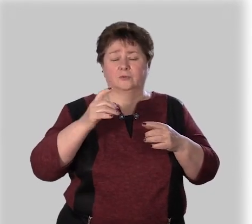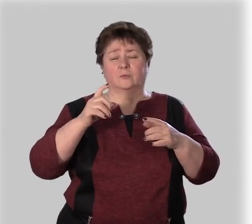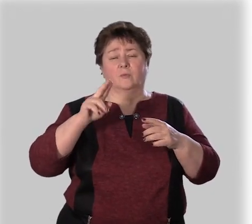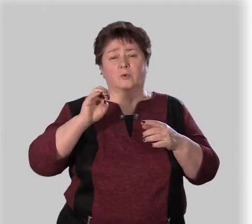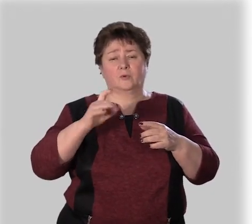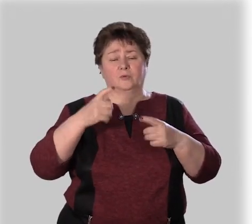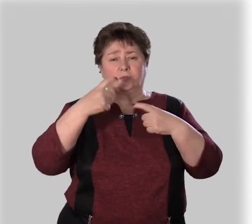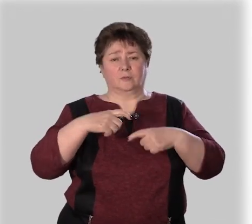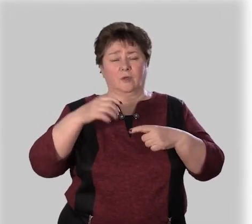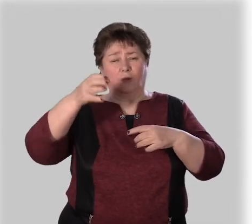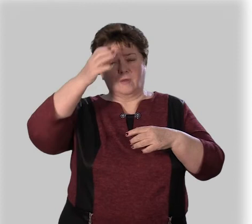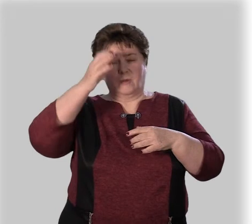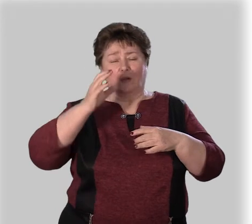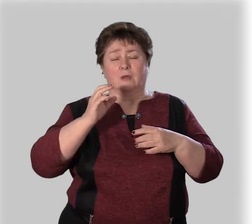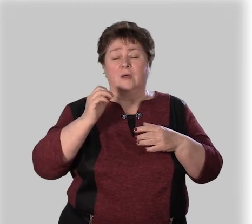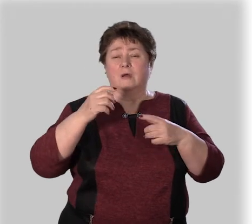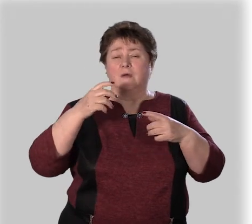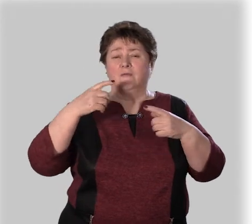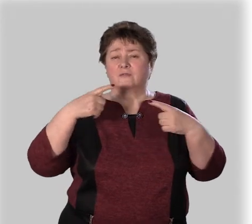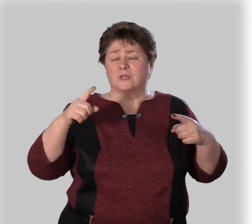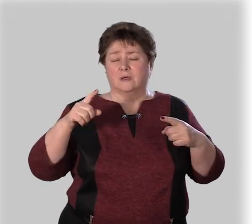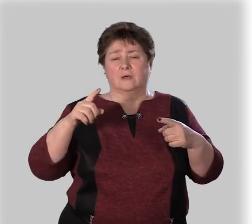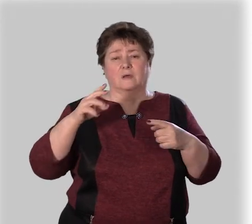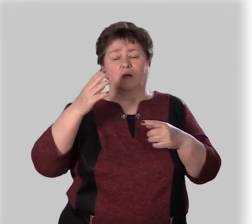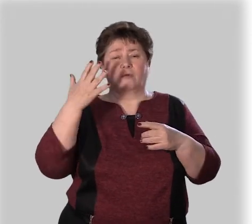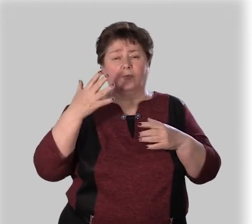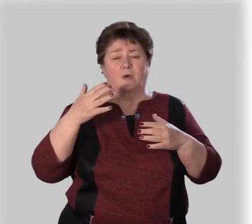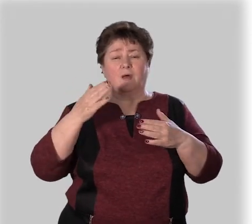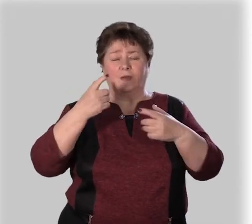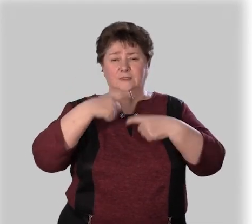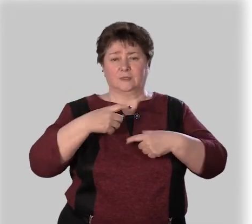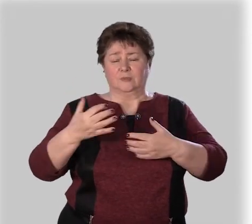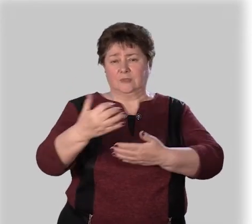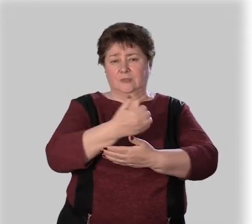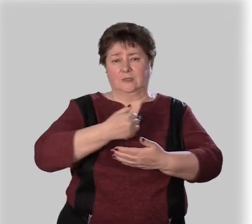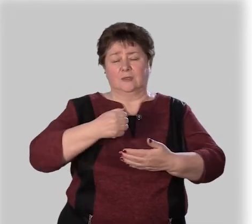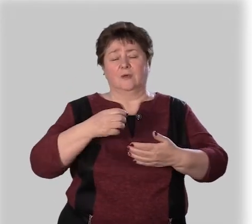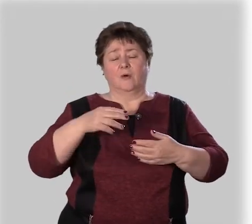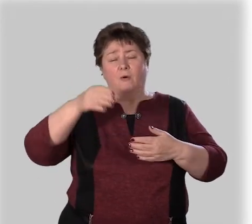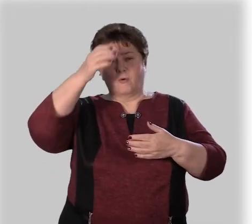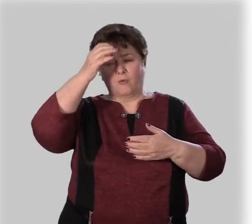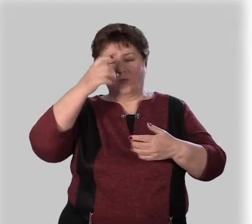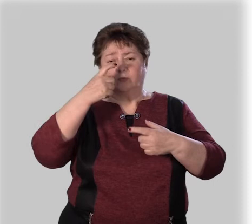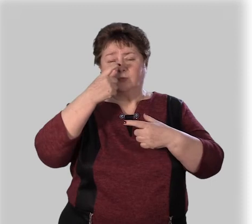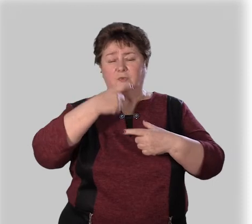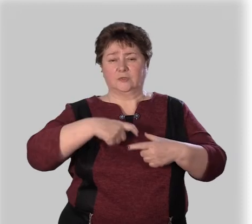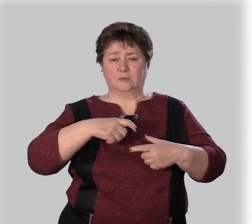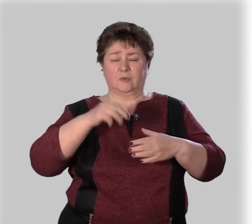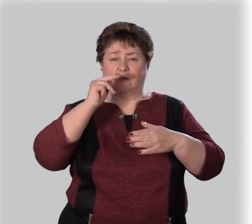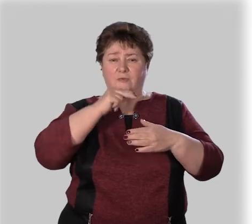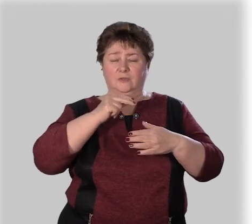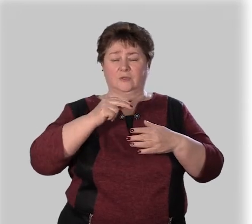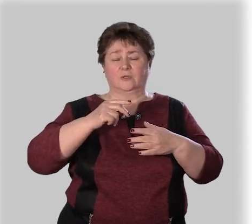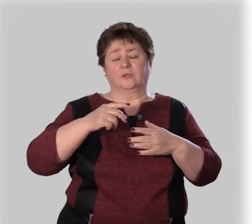Всякая рука к себе загребает Убный себя винит, глупый